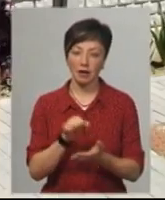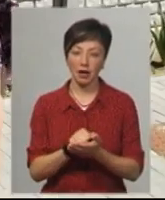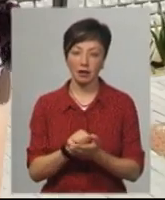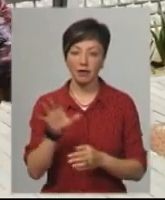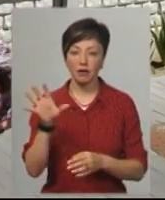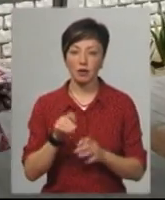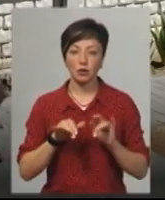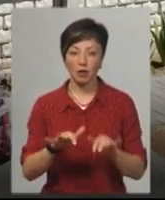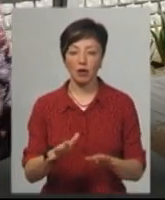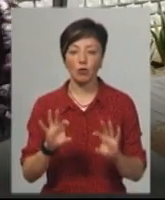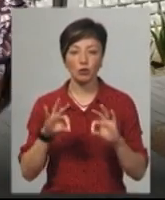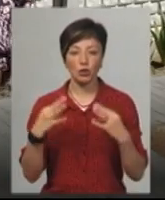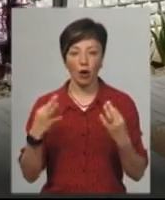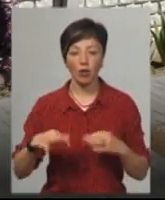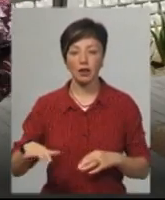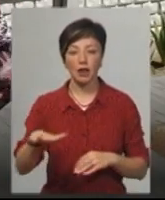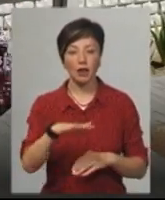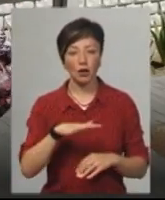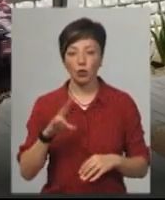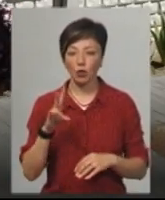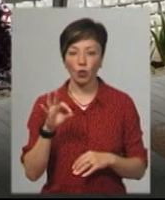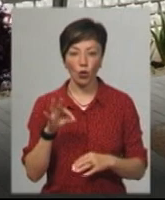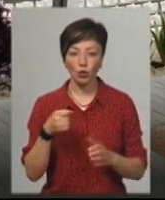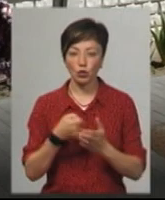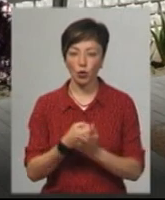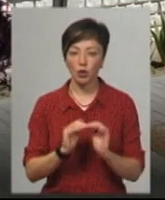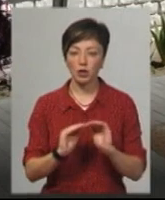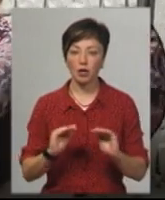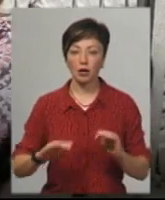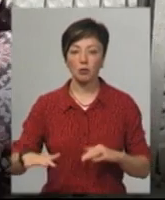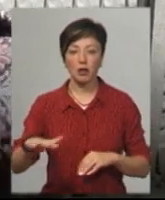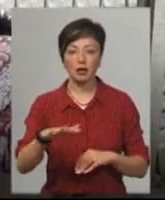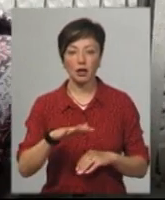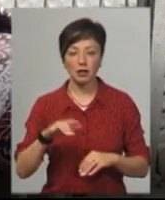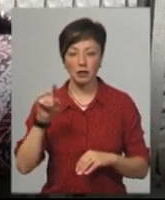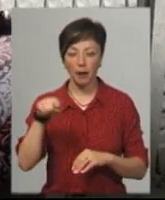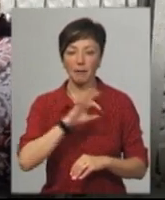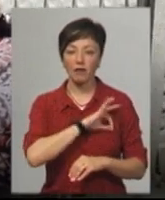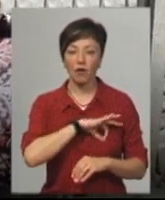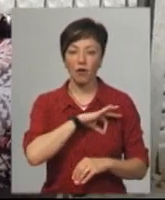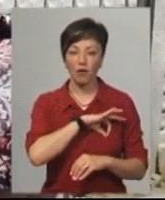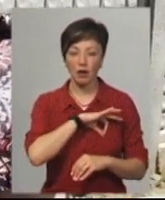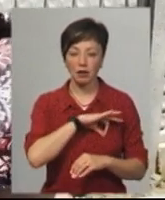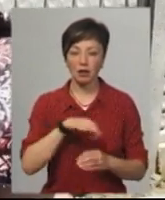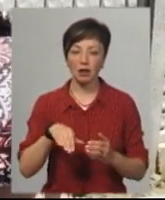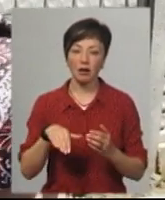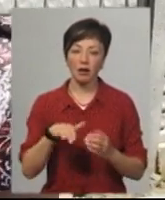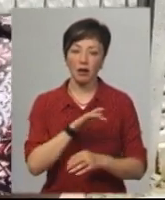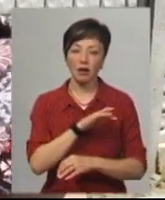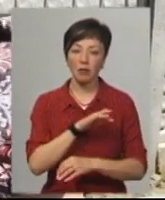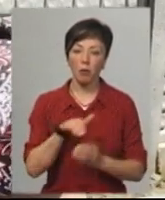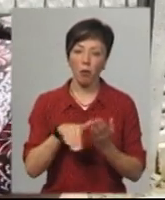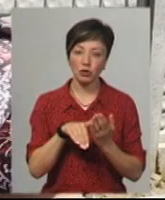весь процес. Нас пускають на територію, але до дитячого майданчика. Там вихователь, помічних вихователів.